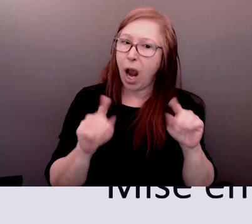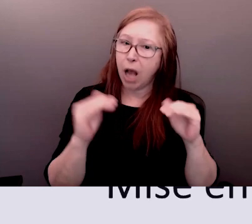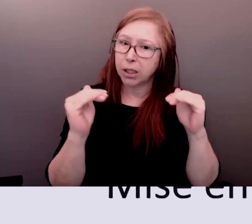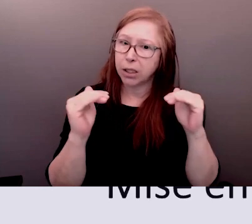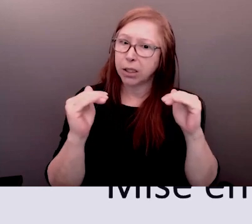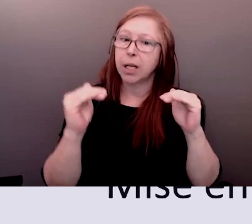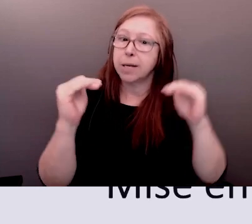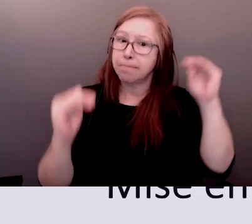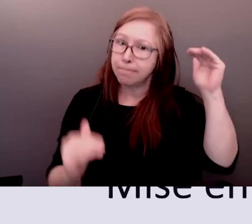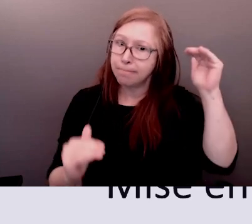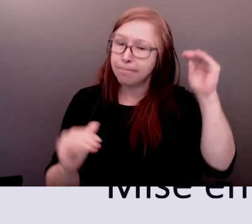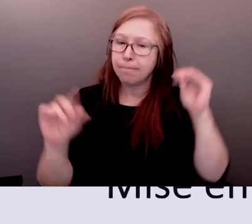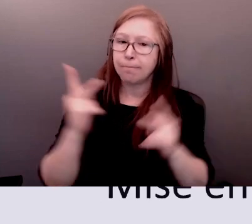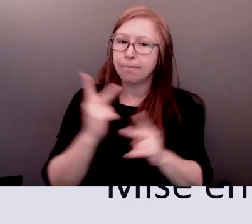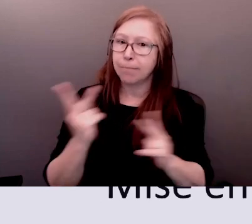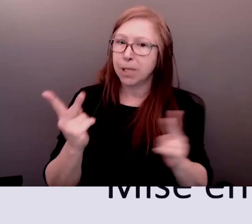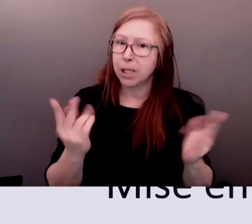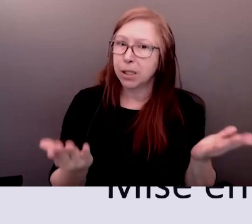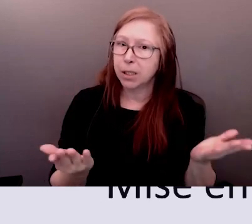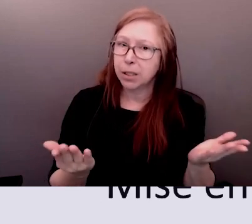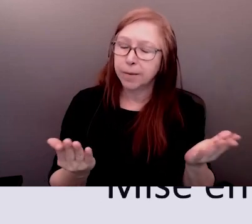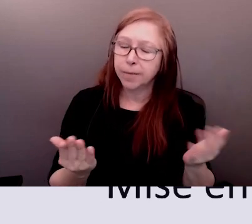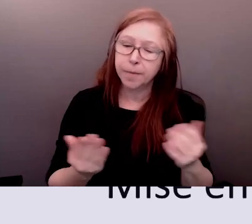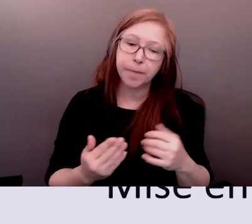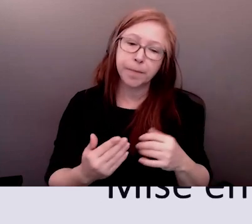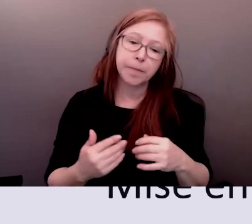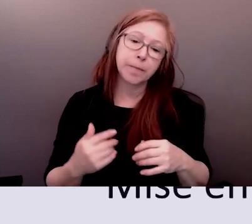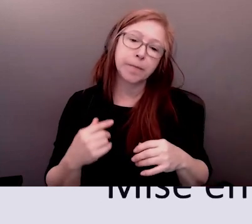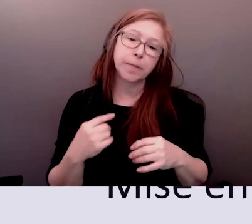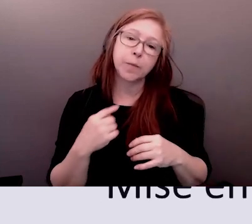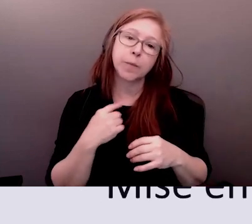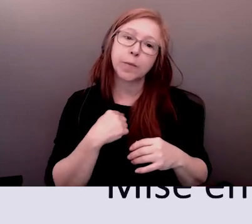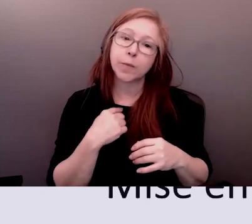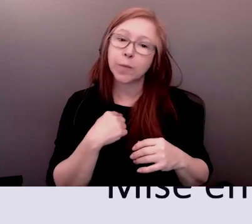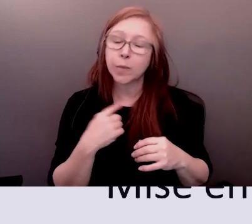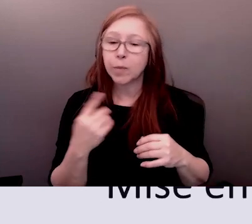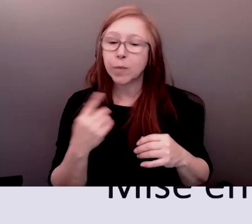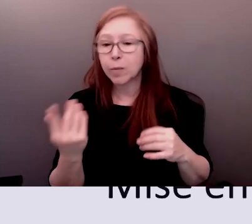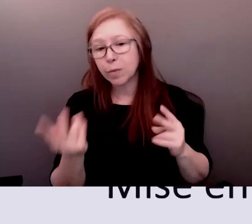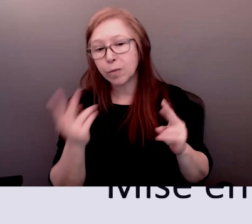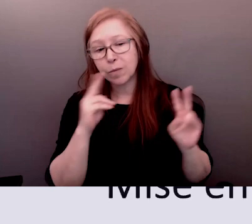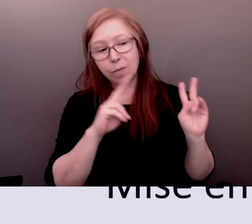explicite parce que si vous ne voulez pas dire cela on va revenir à